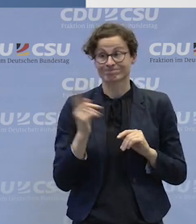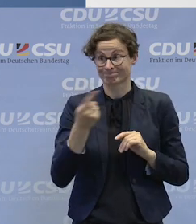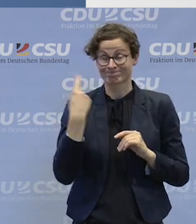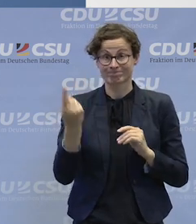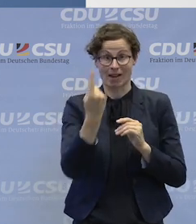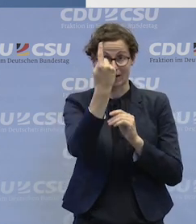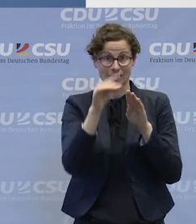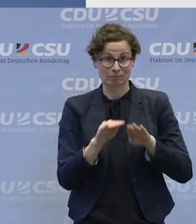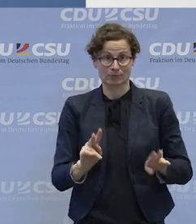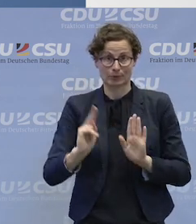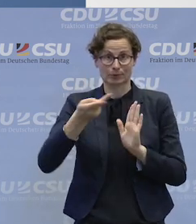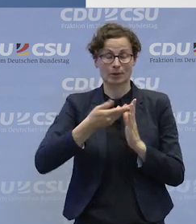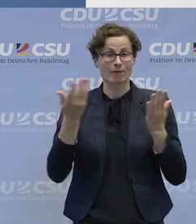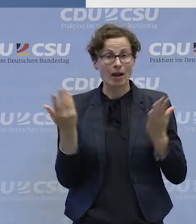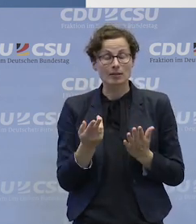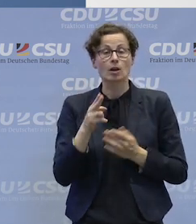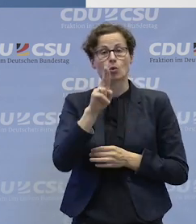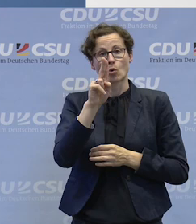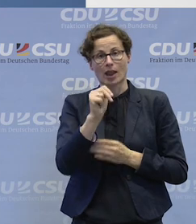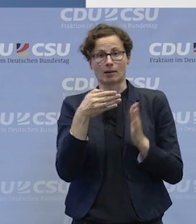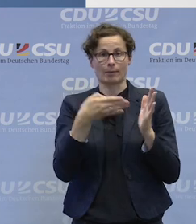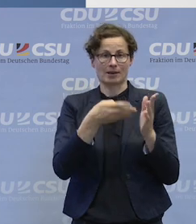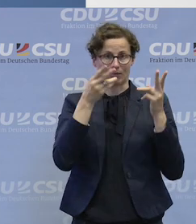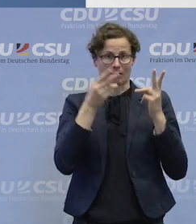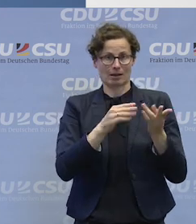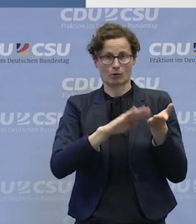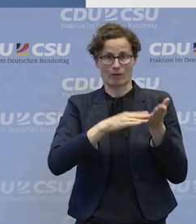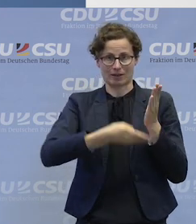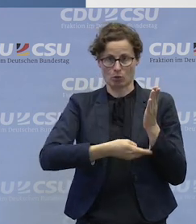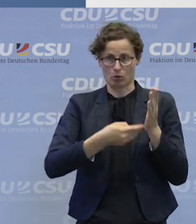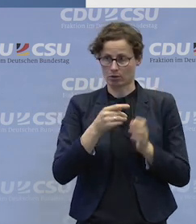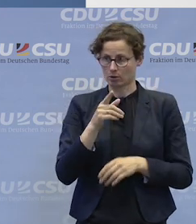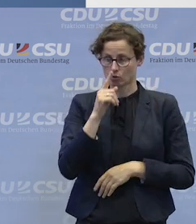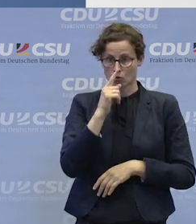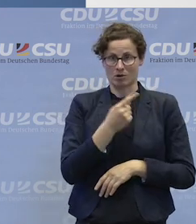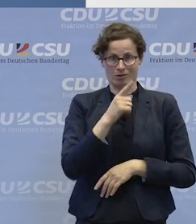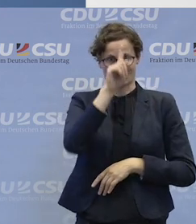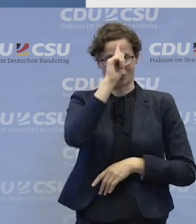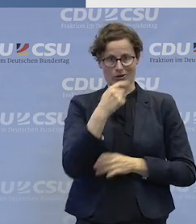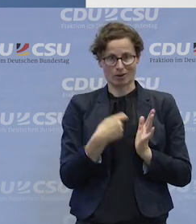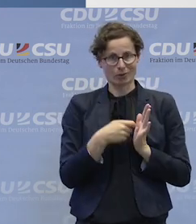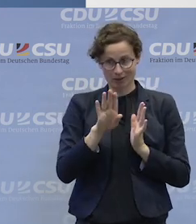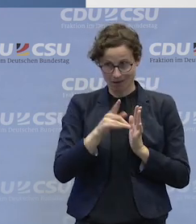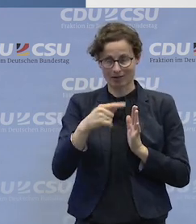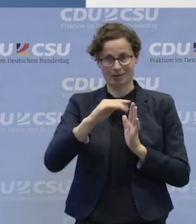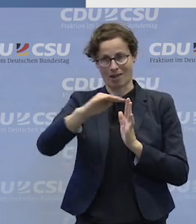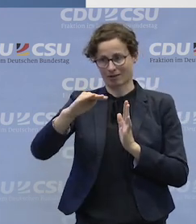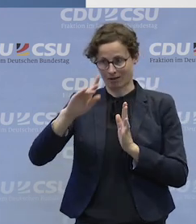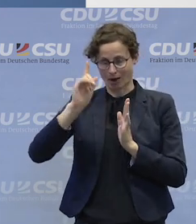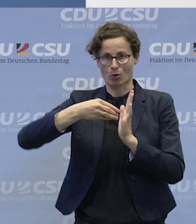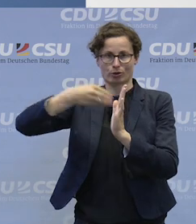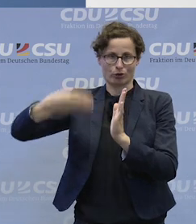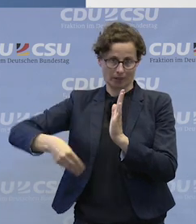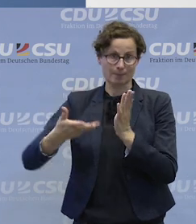Teilhabe in allen Facetten des Lebens zu erreichen, ja nicht nur für ein Land gilt, sondern sie gilt bundesweit und dann gilt sie auch in Europa. Und deshalb wollen wir